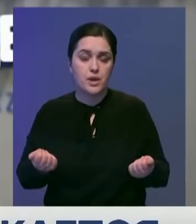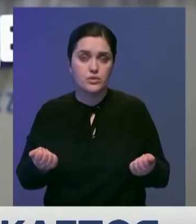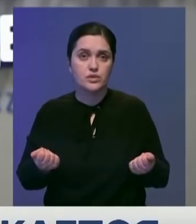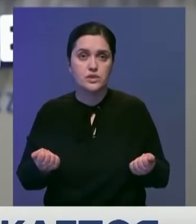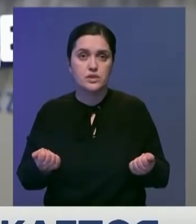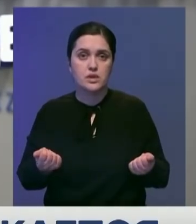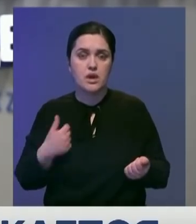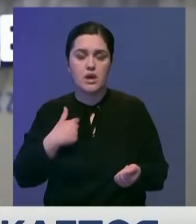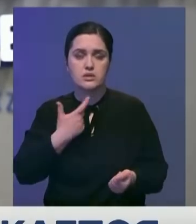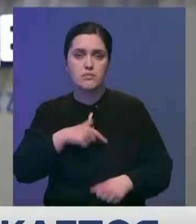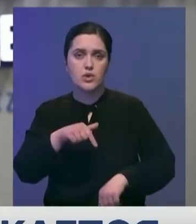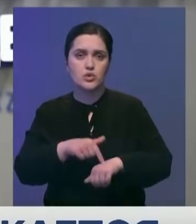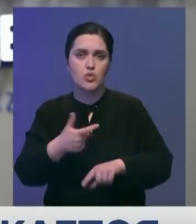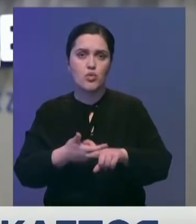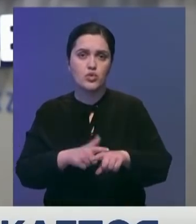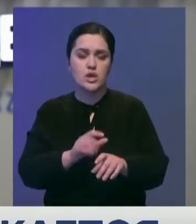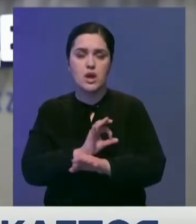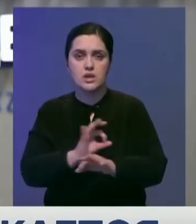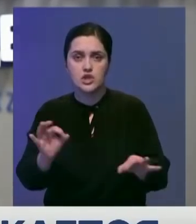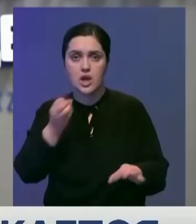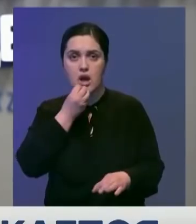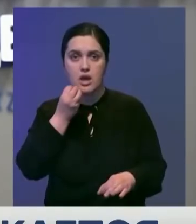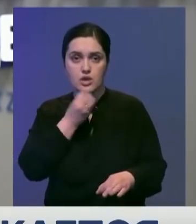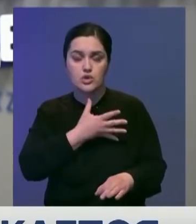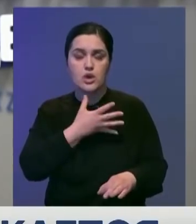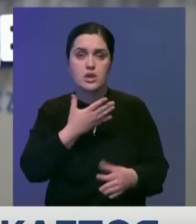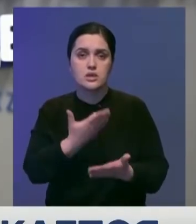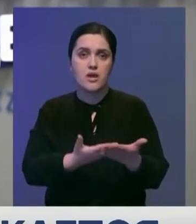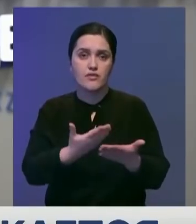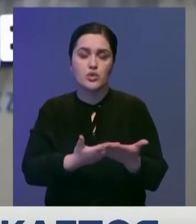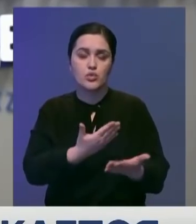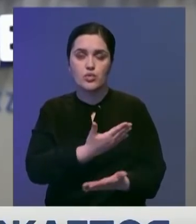чувствую очень отлично, хорошо и советую всем.